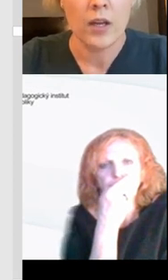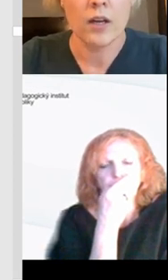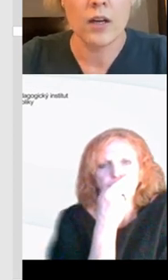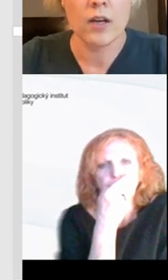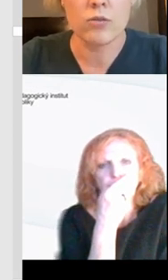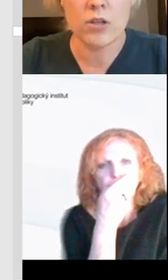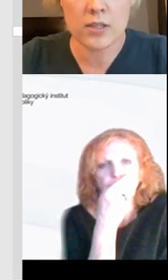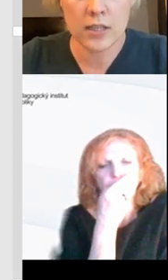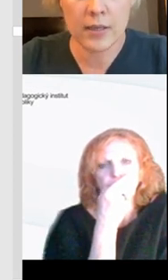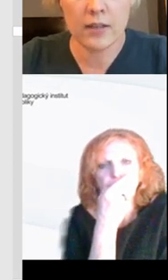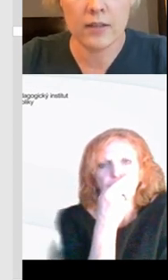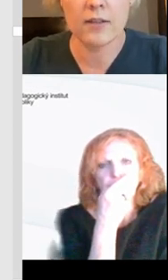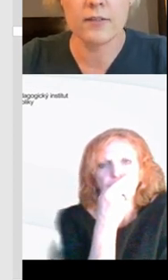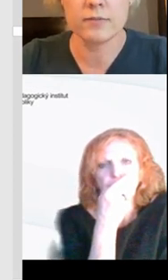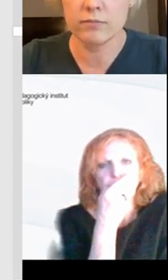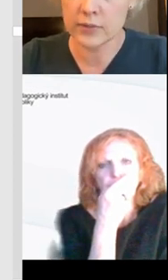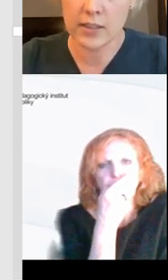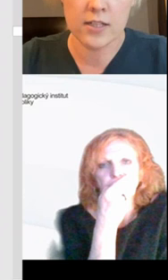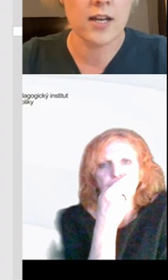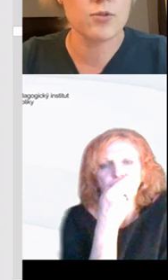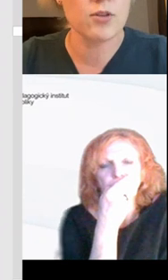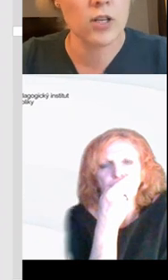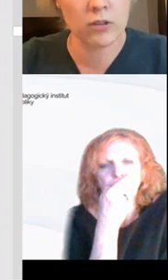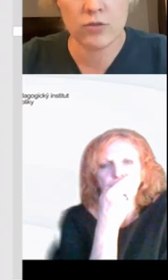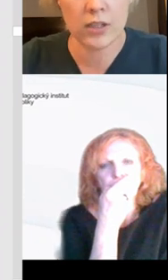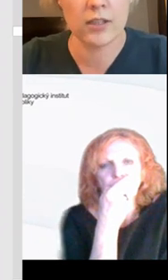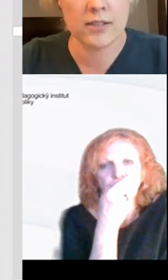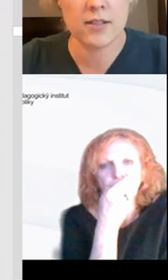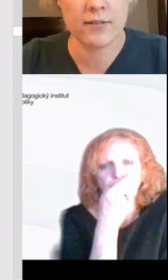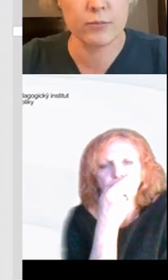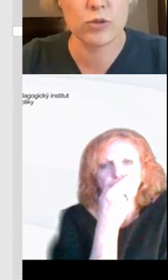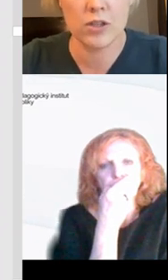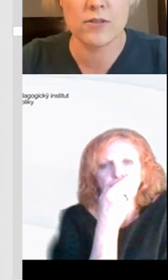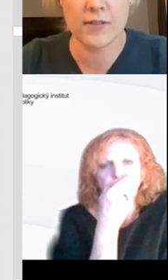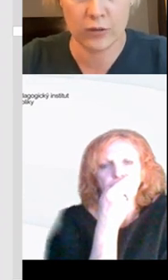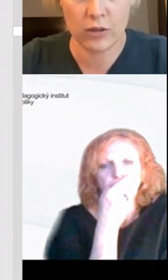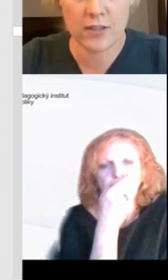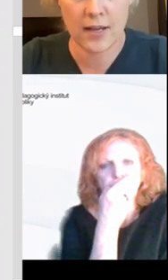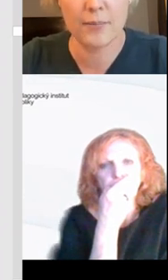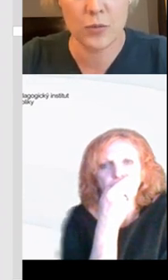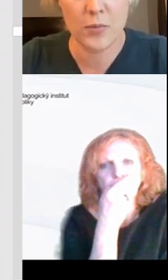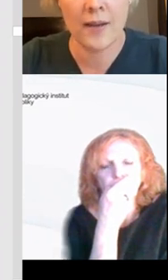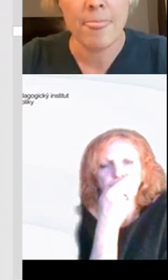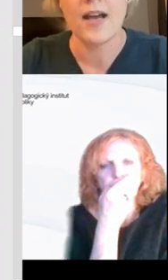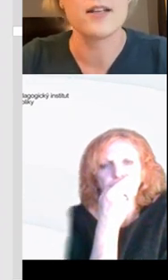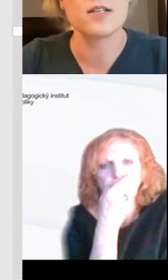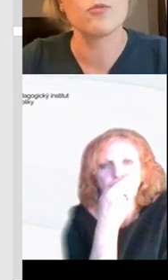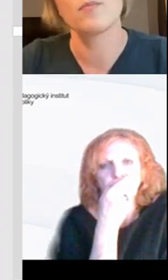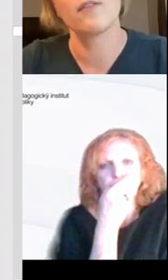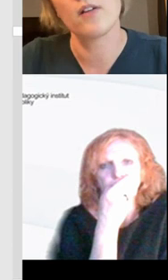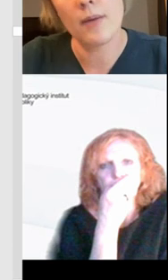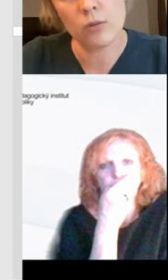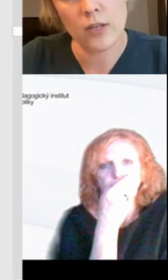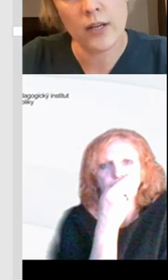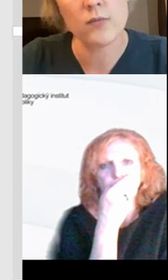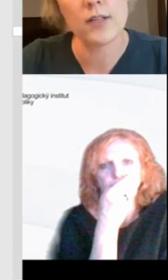oči. Určitě s dětmi zase neříkám, že odteď všechny texty musíte číst v elektronické podobě, ale